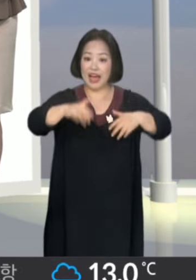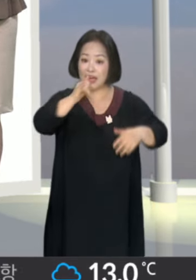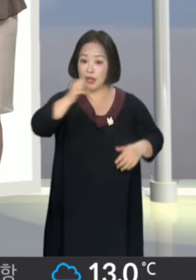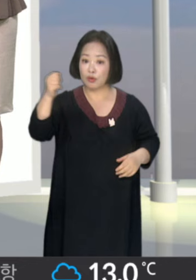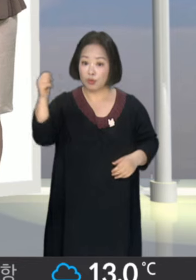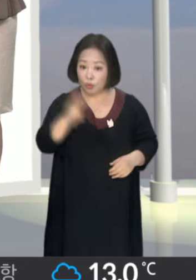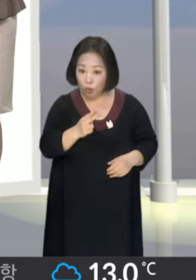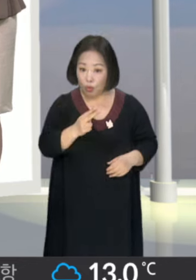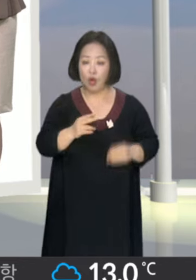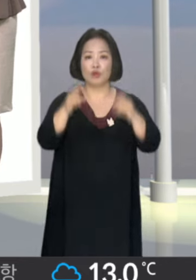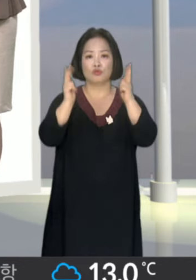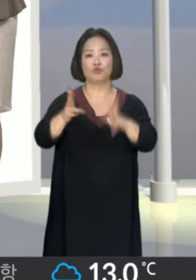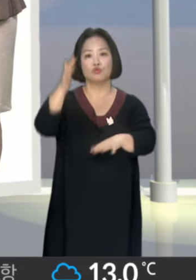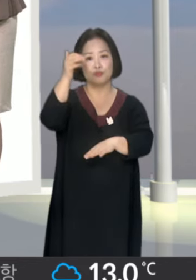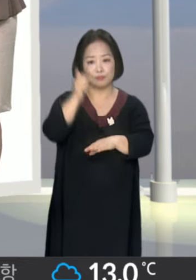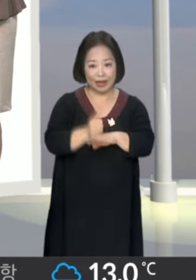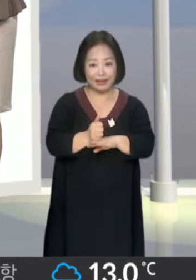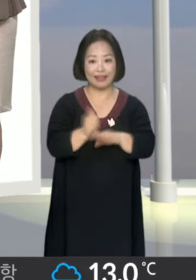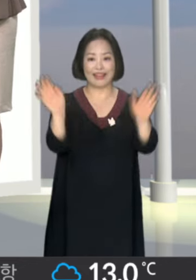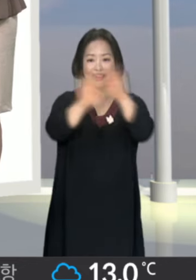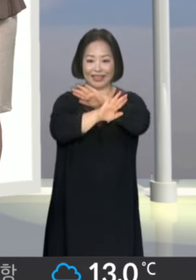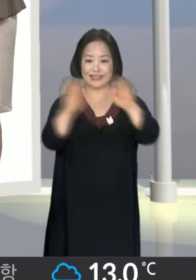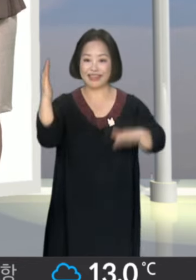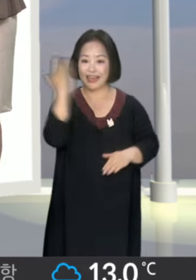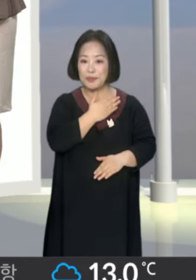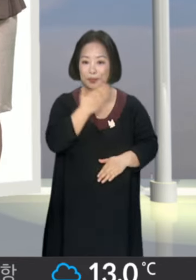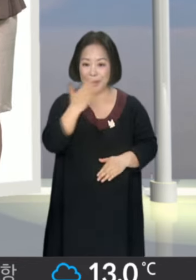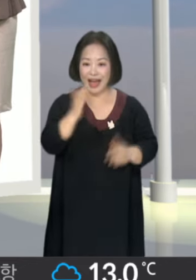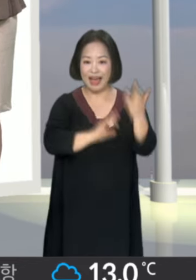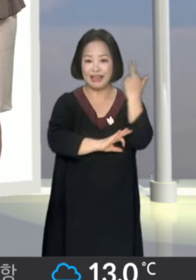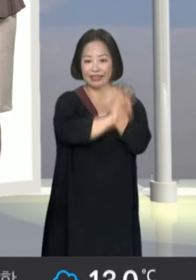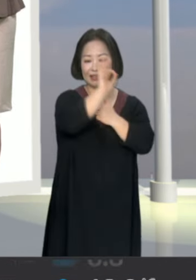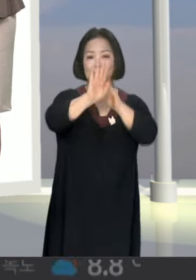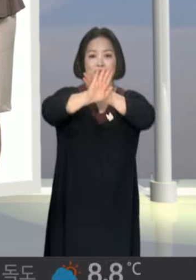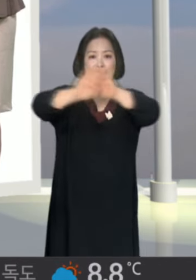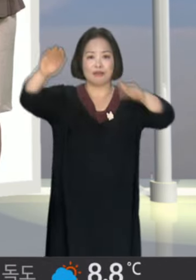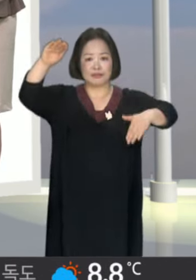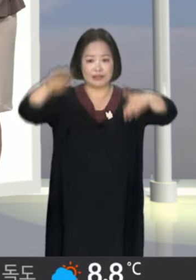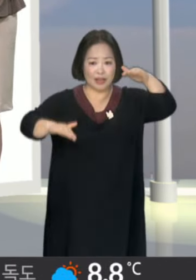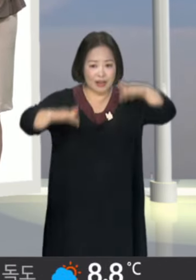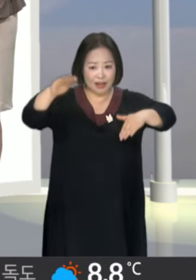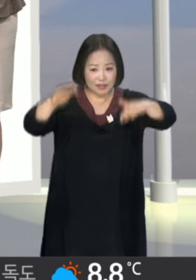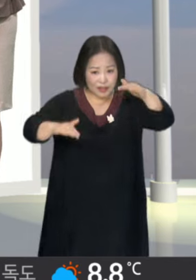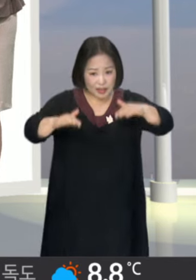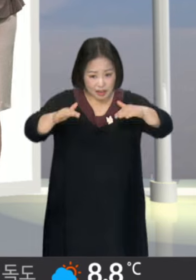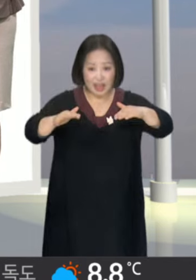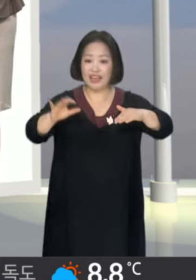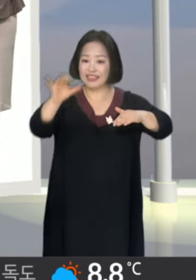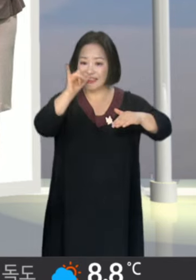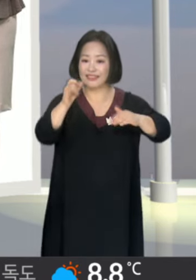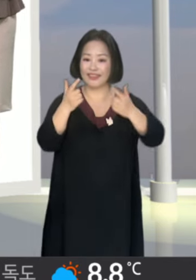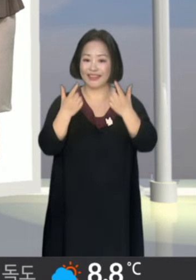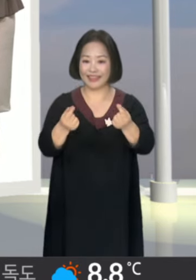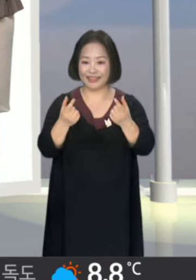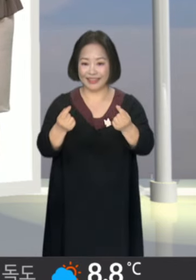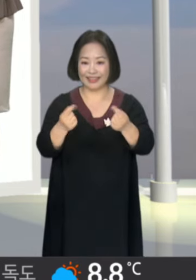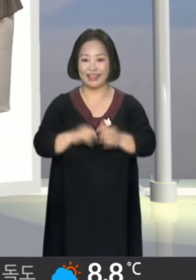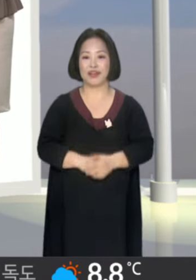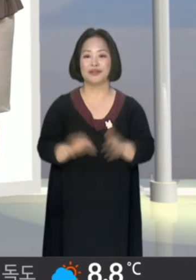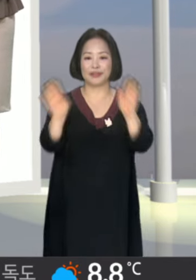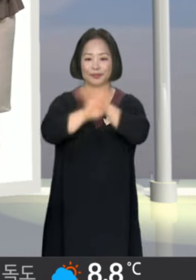다가오는 주말 동안에는 대체로 맑겠고 일교차가 큰 전형적인 봄날씨가 이어지겠습니다.